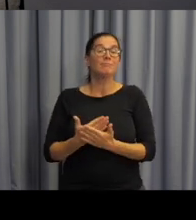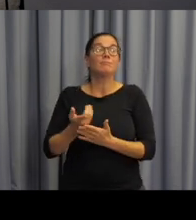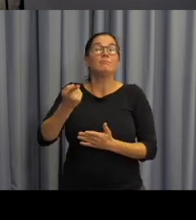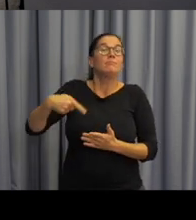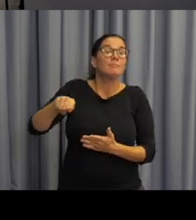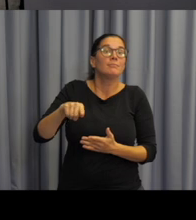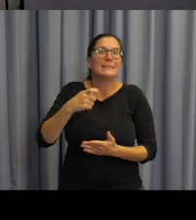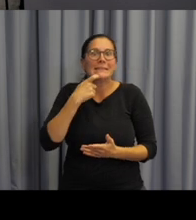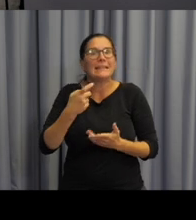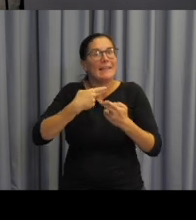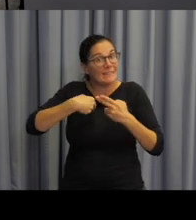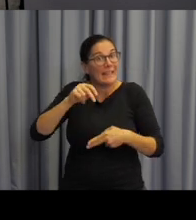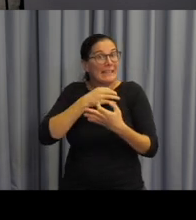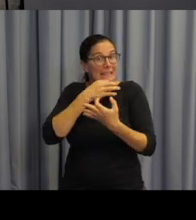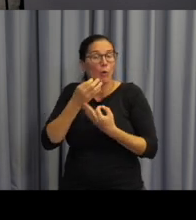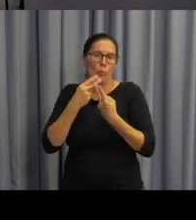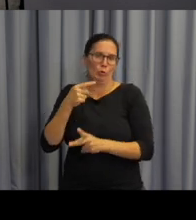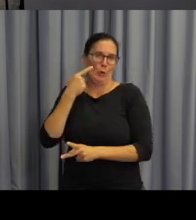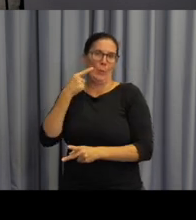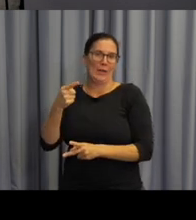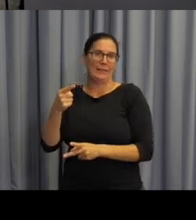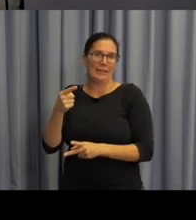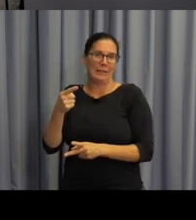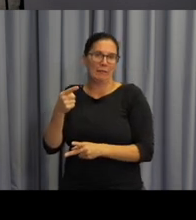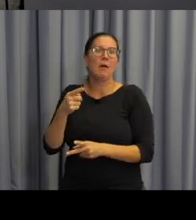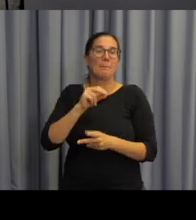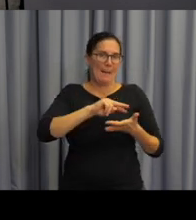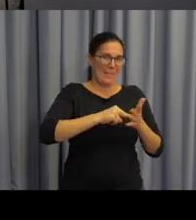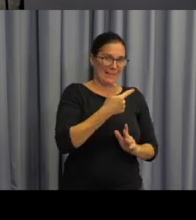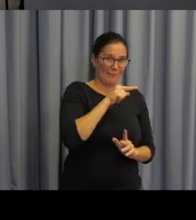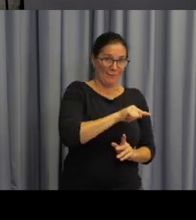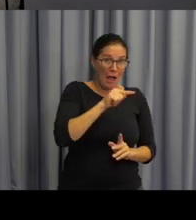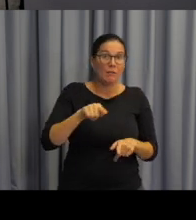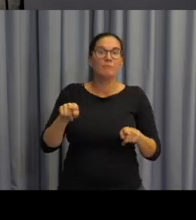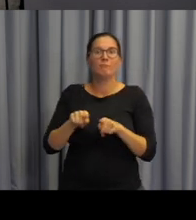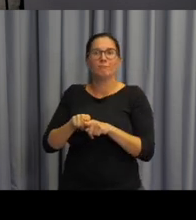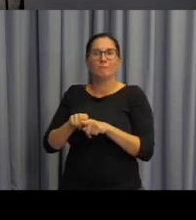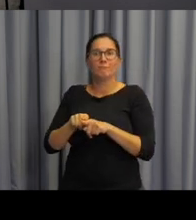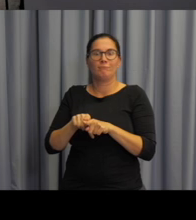se inspirovat, dohledat informace, tak mohou nahlédnout, kromě zmíněných metodik, právě i do dokumentu